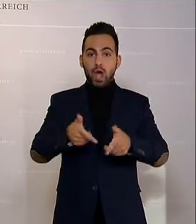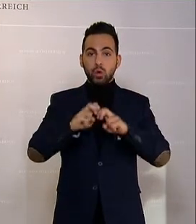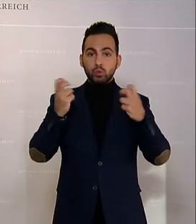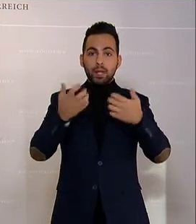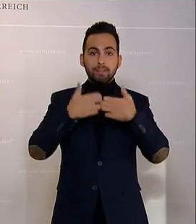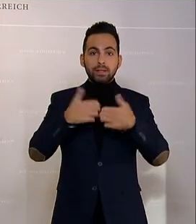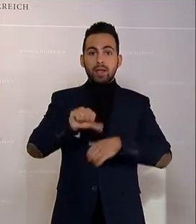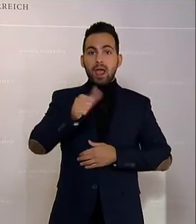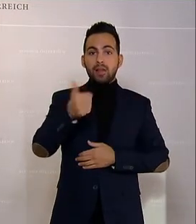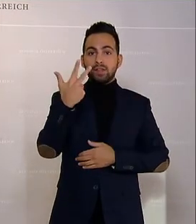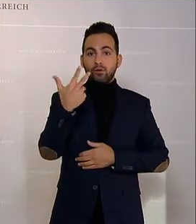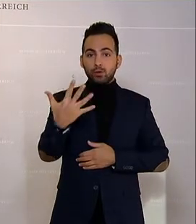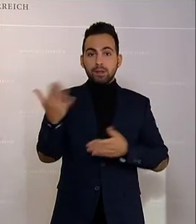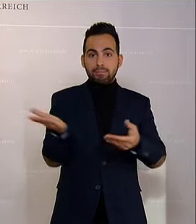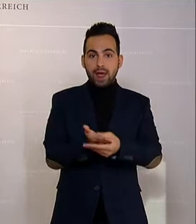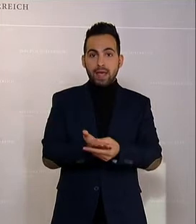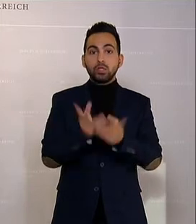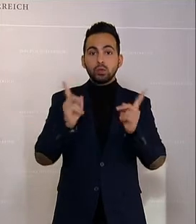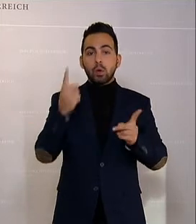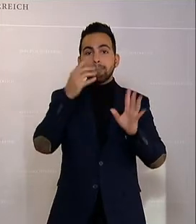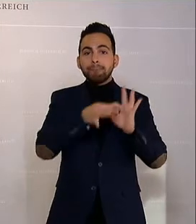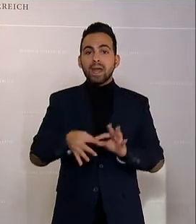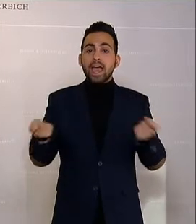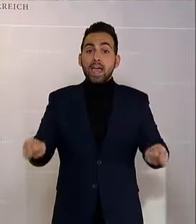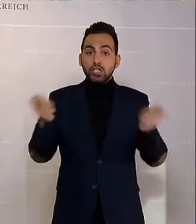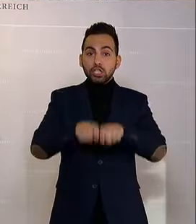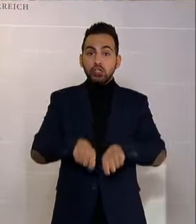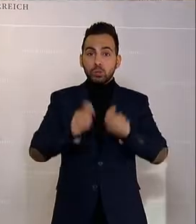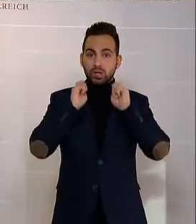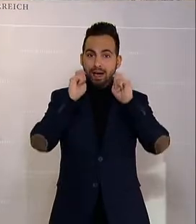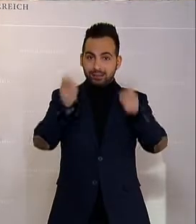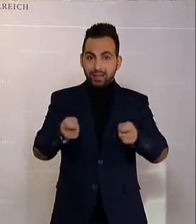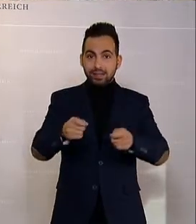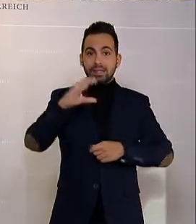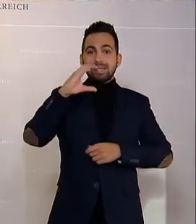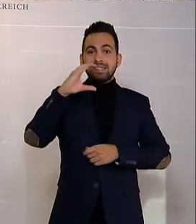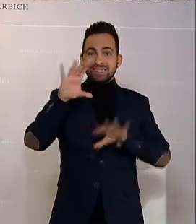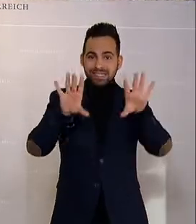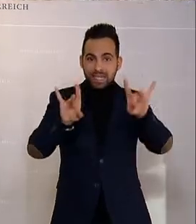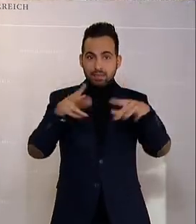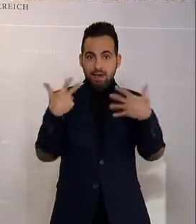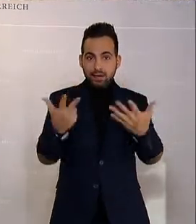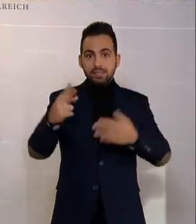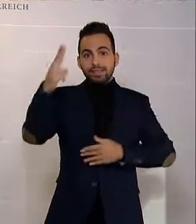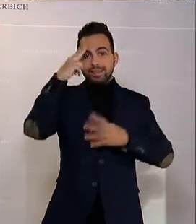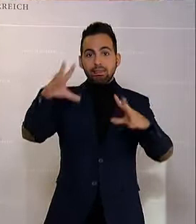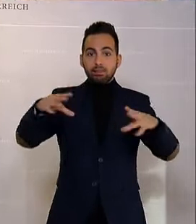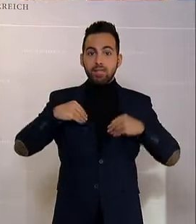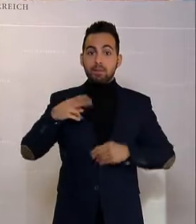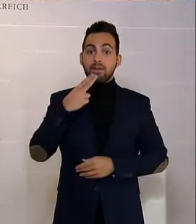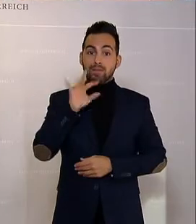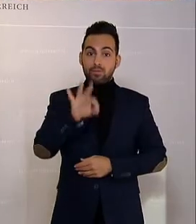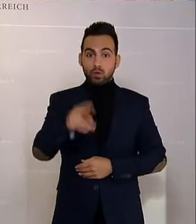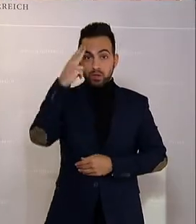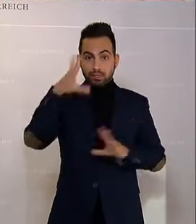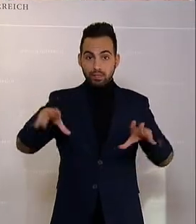Bericht 1153 der Beilagen hinsichtlich des Entschließungsantrags 1080 zur Kenntnis zu nehmen. Wer dafür ist, den bitte ich